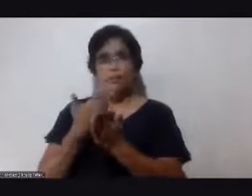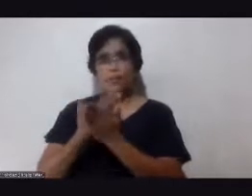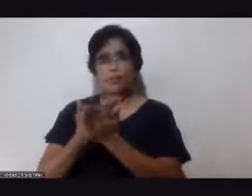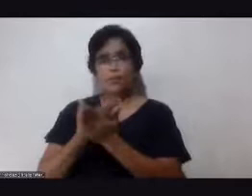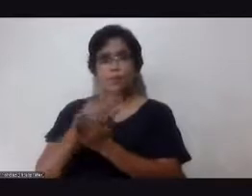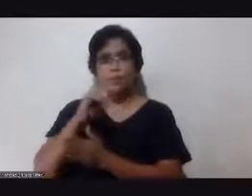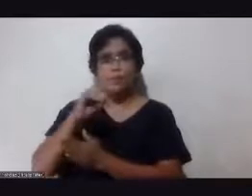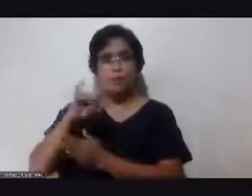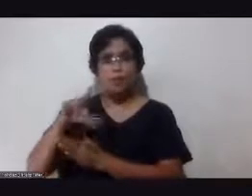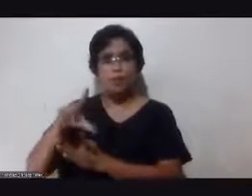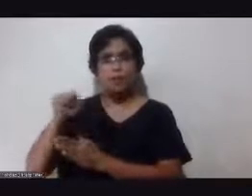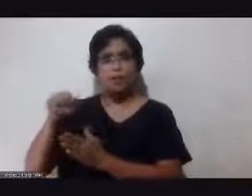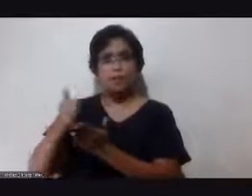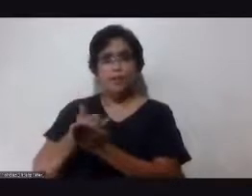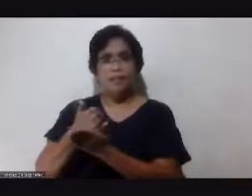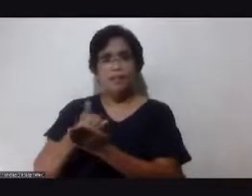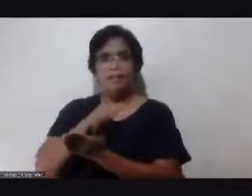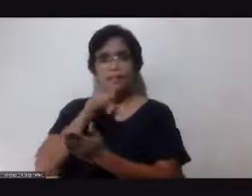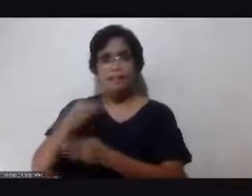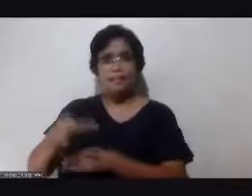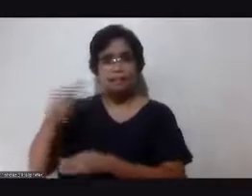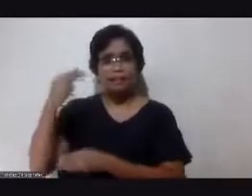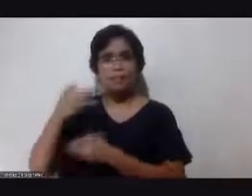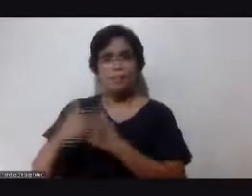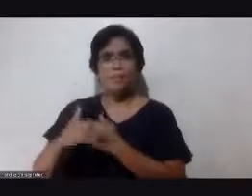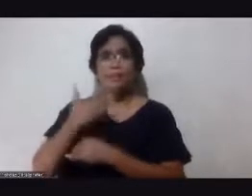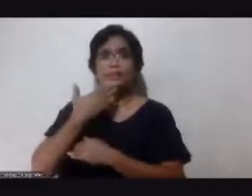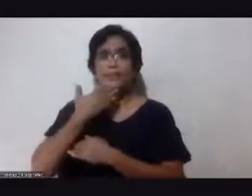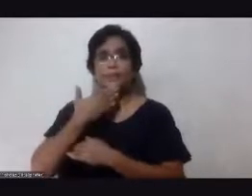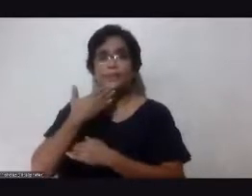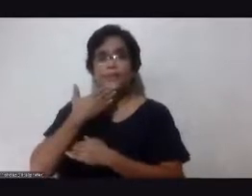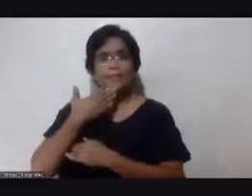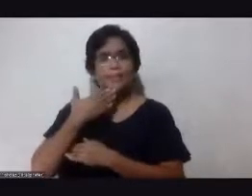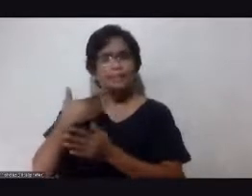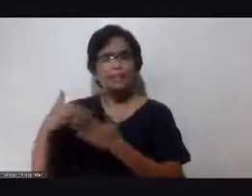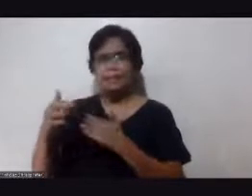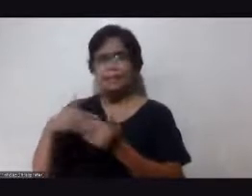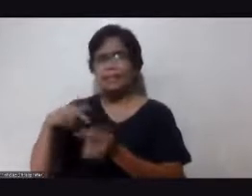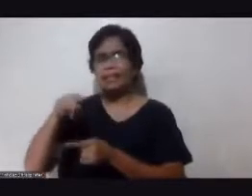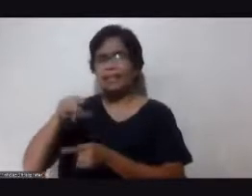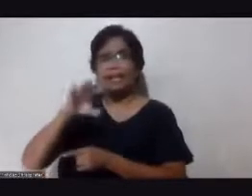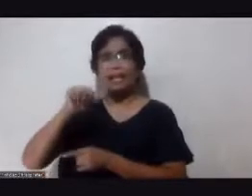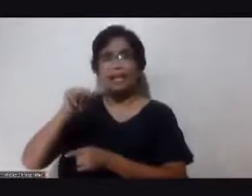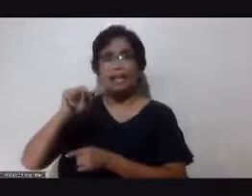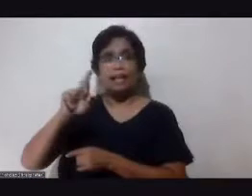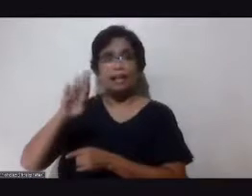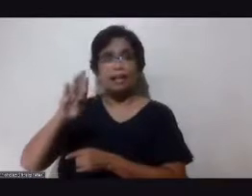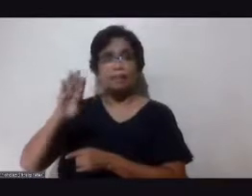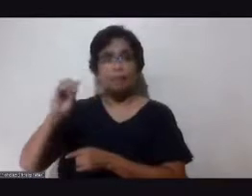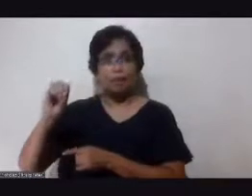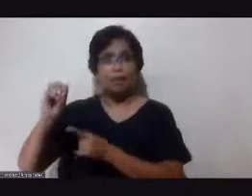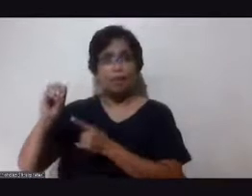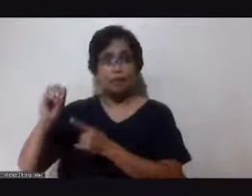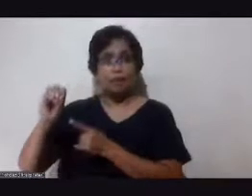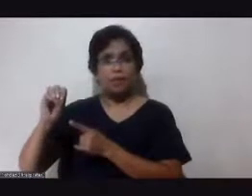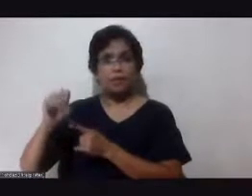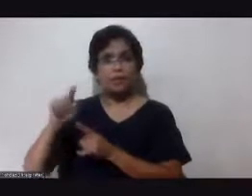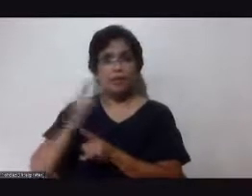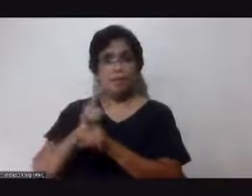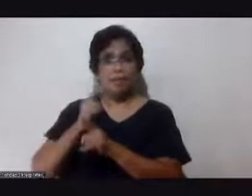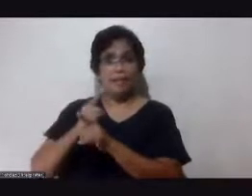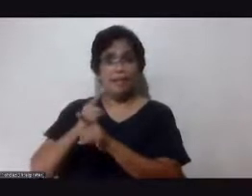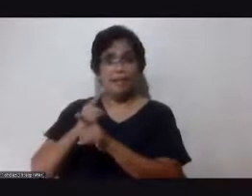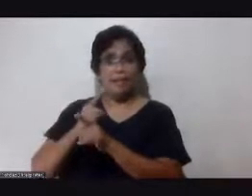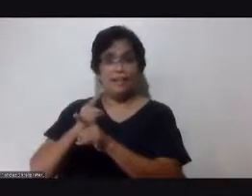nakakataas ang blood sugar kahit po siya ah isang carbohydrate okay at hindi po hindi po ba nagpalagay ako ng device